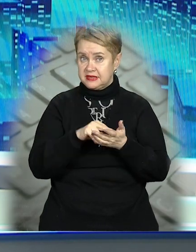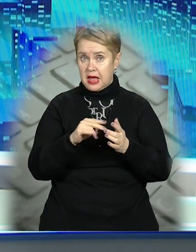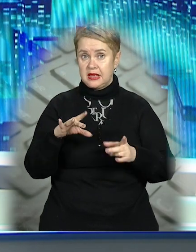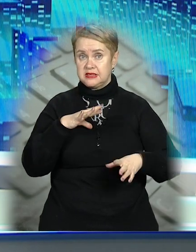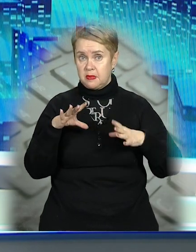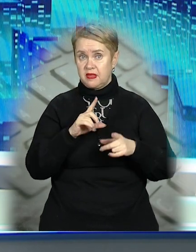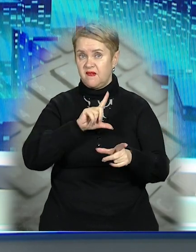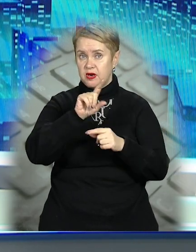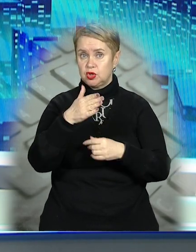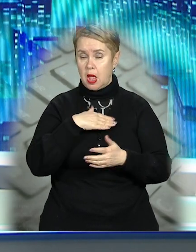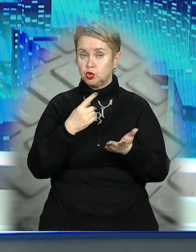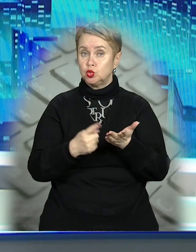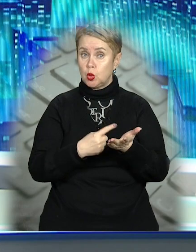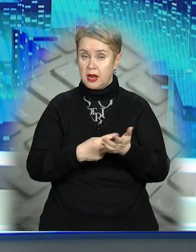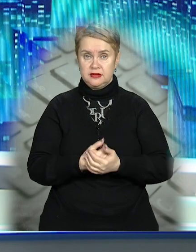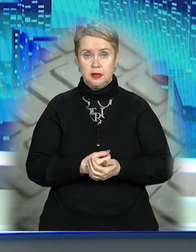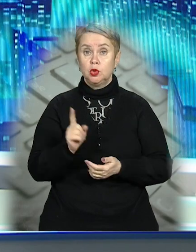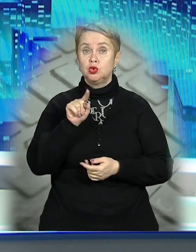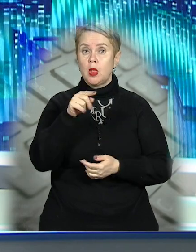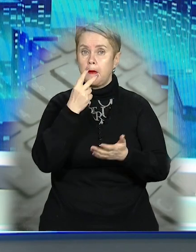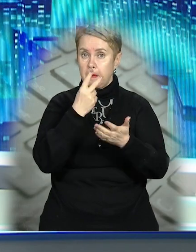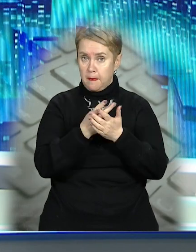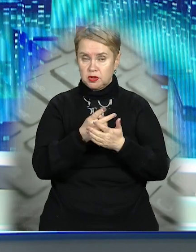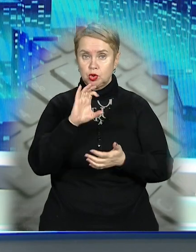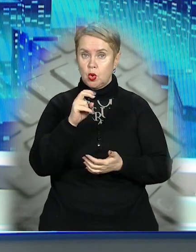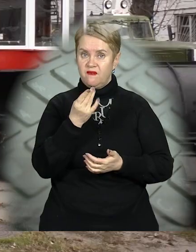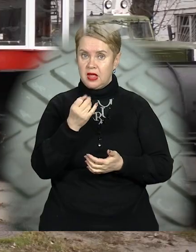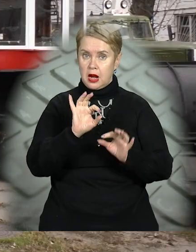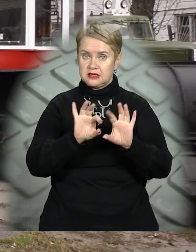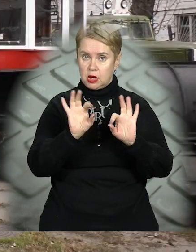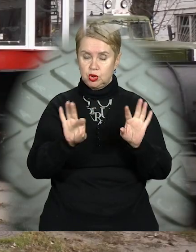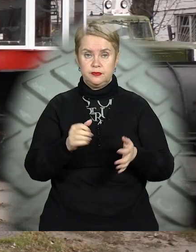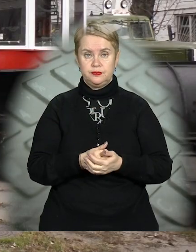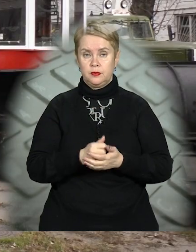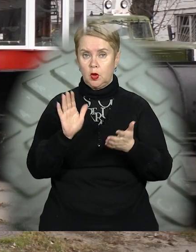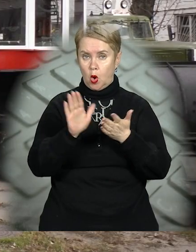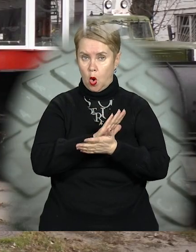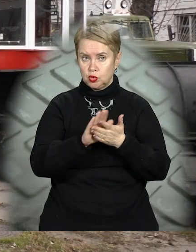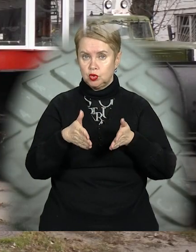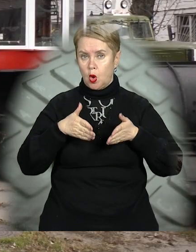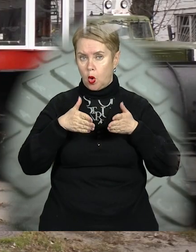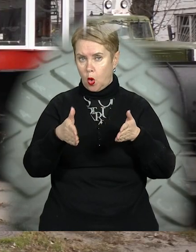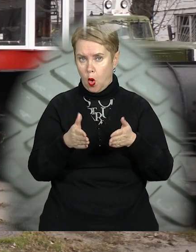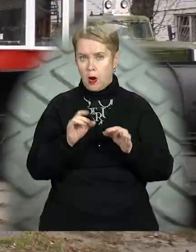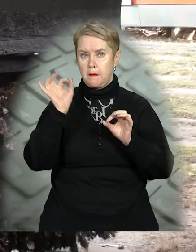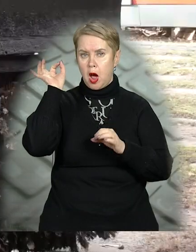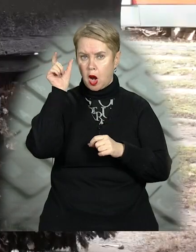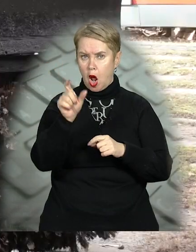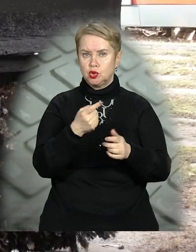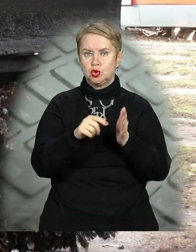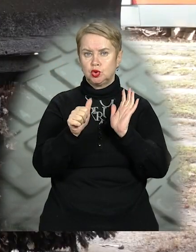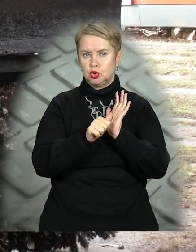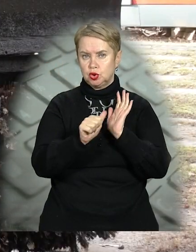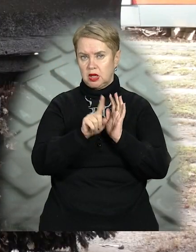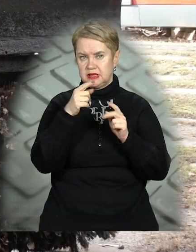інспекцію вирушили наші журналісти. Що там побачили, Софія Куценко розкаже. Учищуватимуть колії та контактні мережі. 60